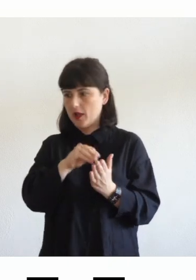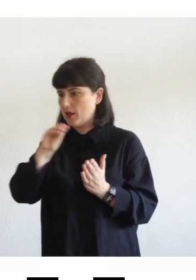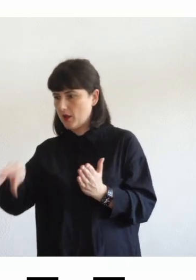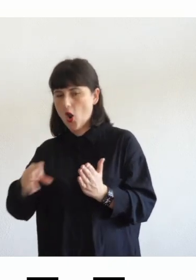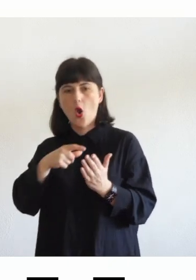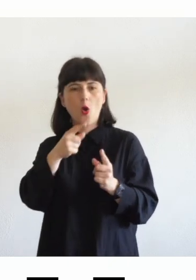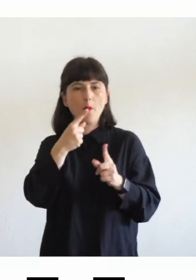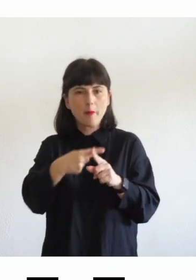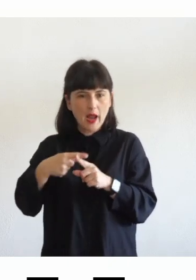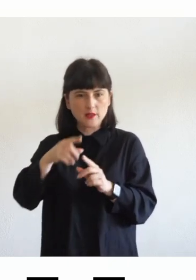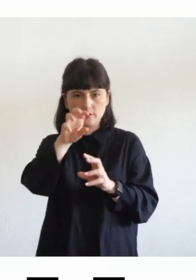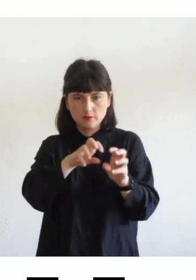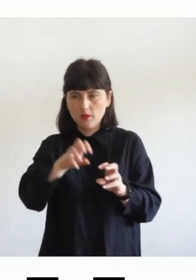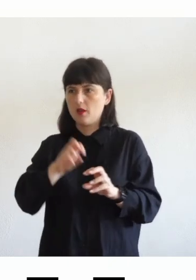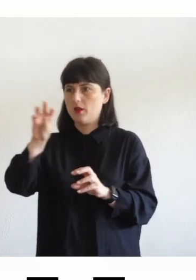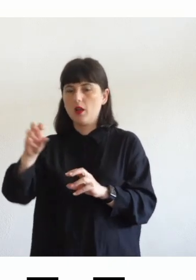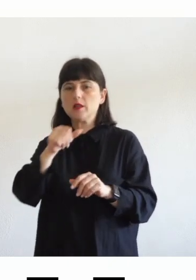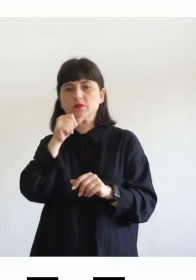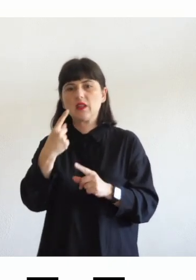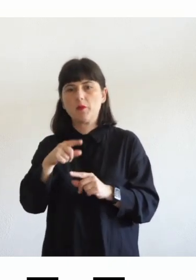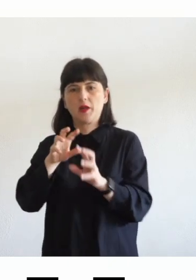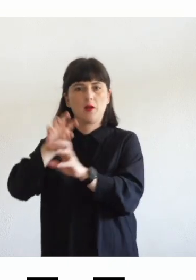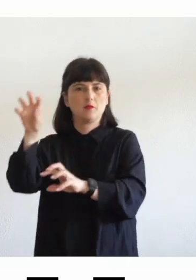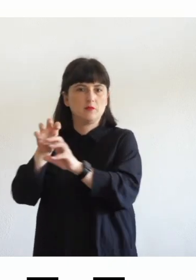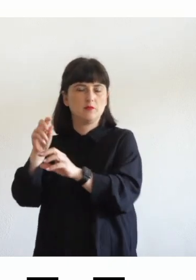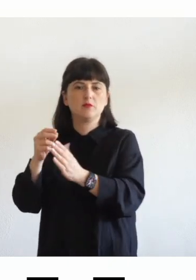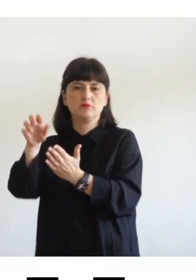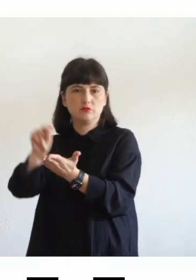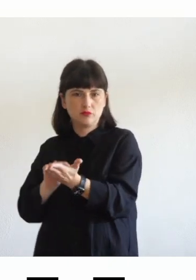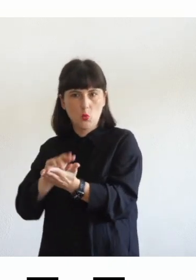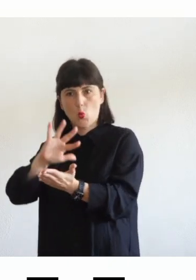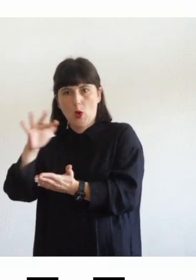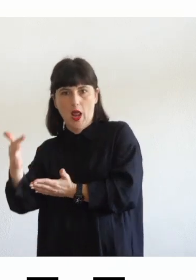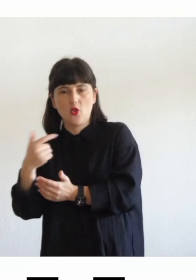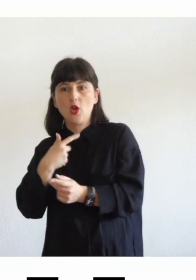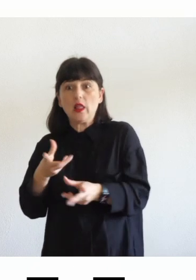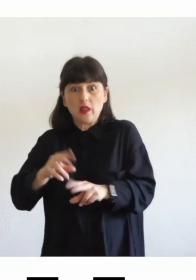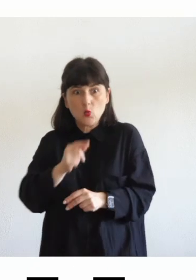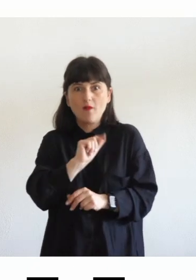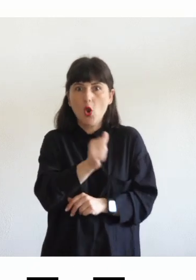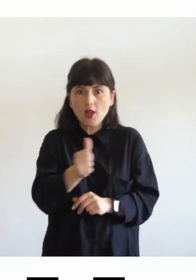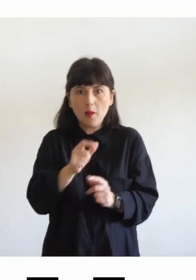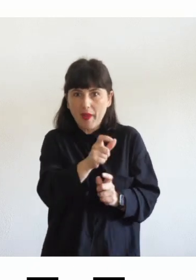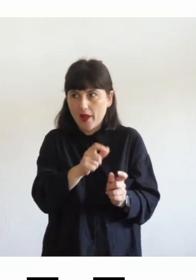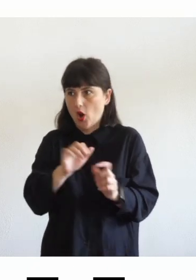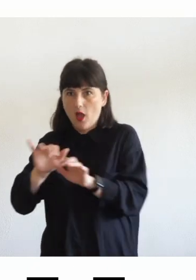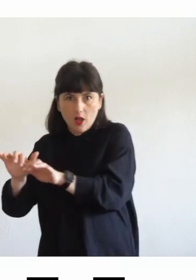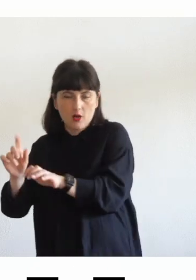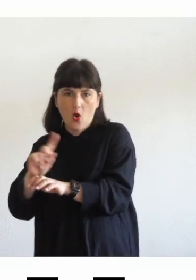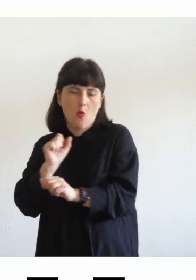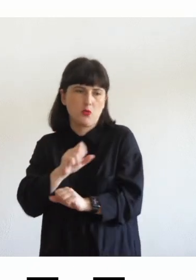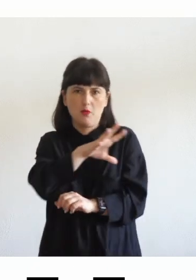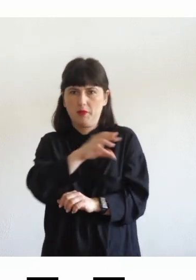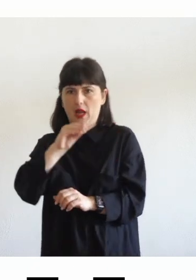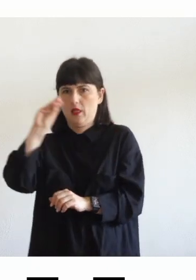utilizzarli con i software per farci le mappe perché le mappe non le ridigito le parole una per una ma magari prendo pezzi di